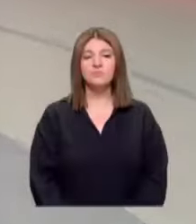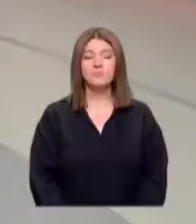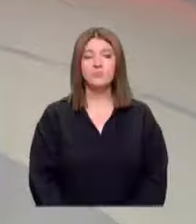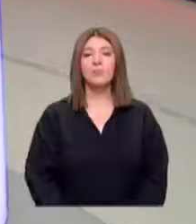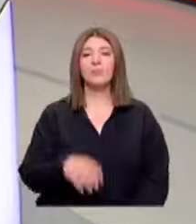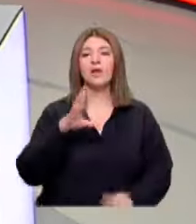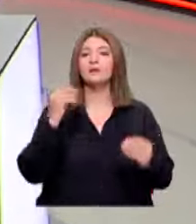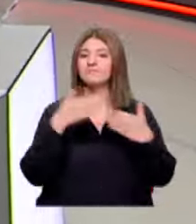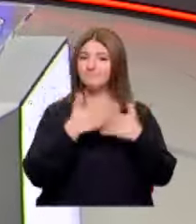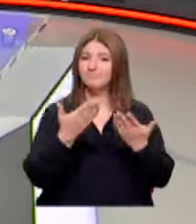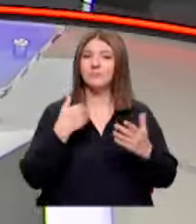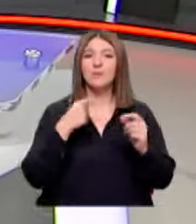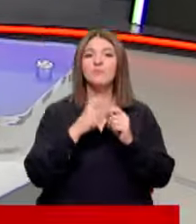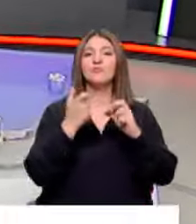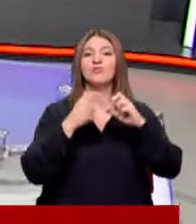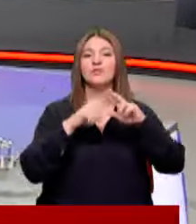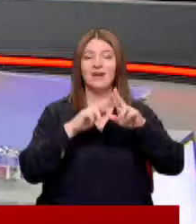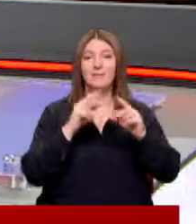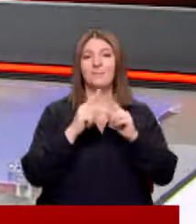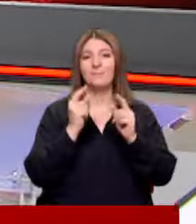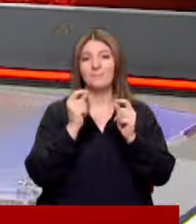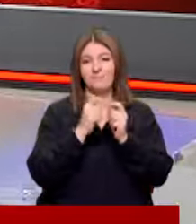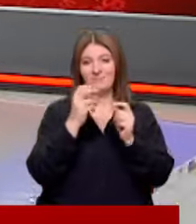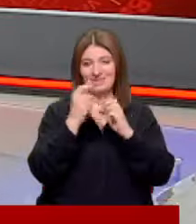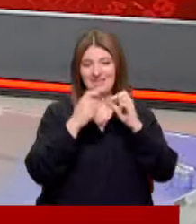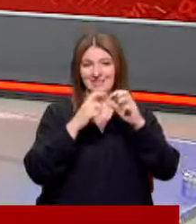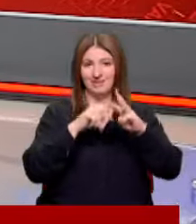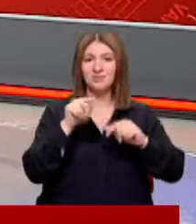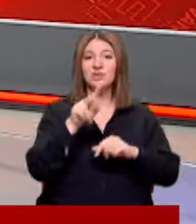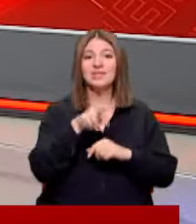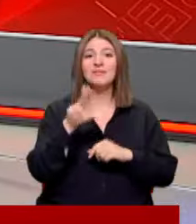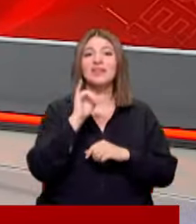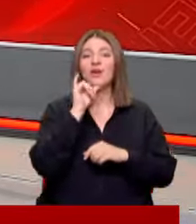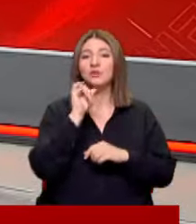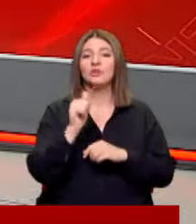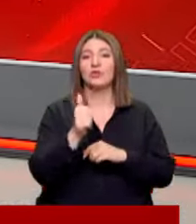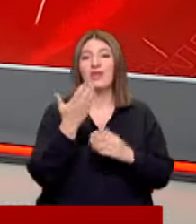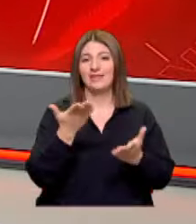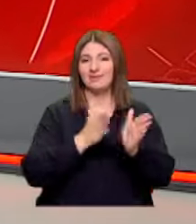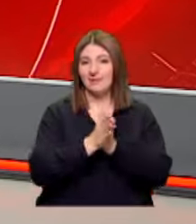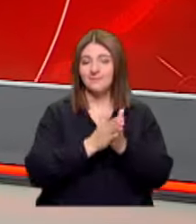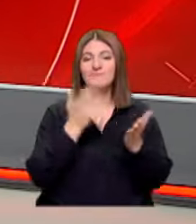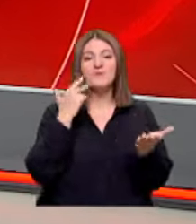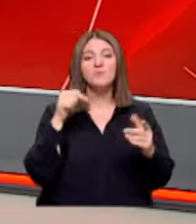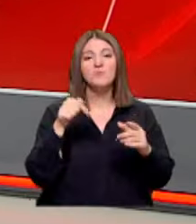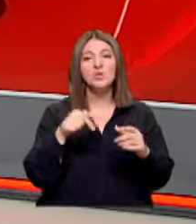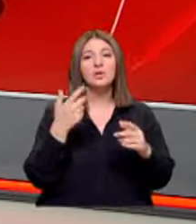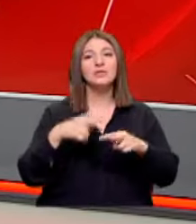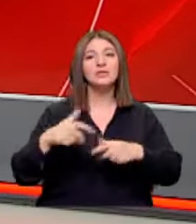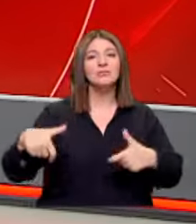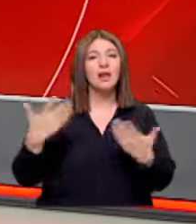Herkese iyi akşamlar ben Burak Birsen bugün 27 Ağustos günlerden salı efendim bugünkü